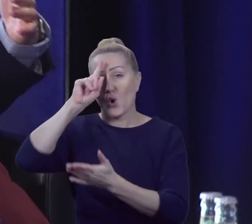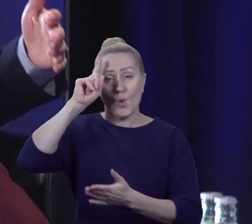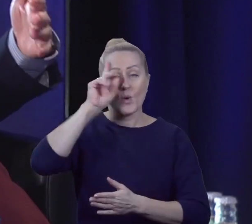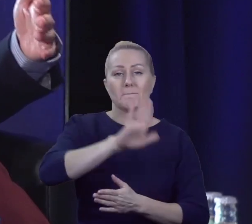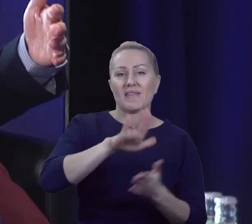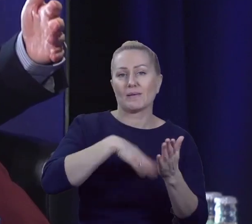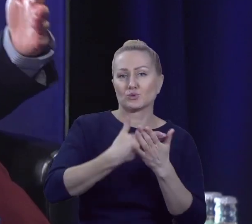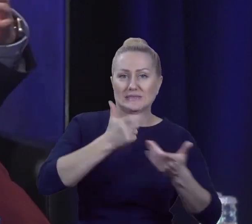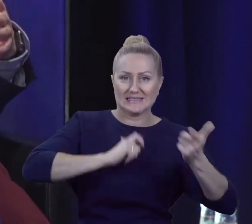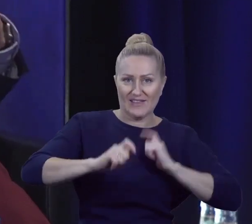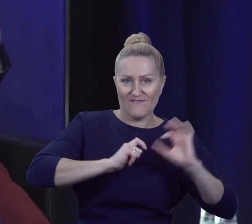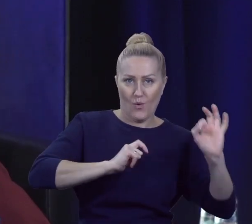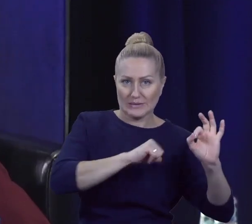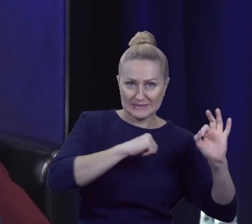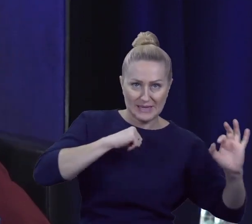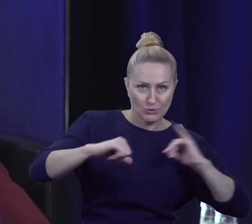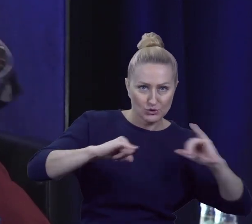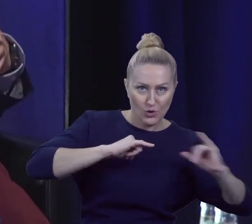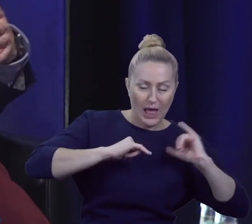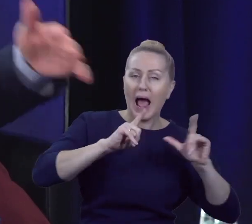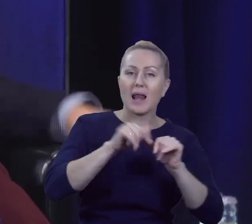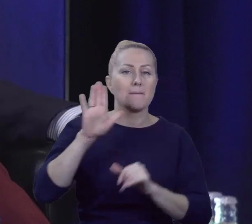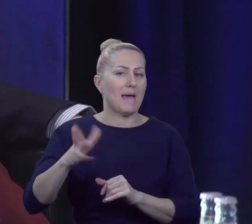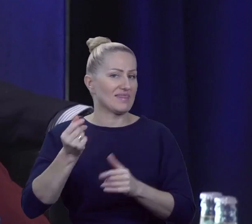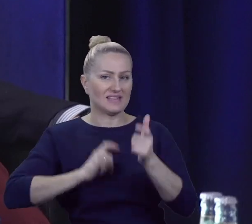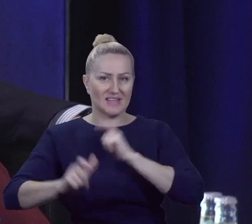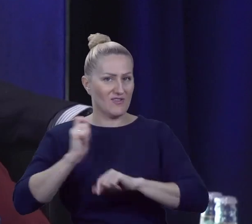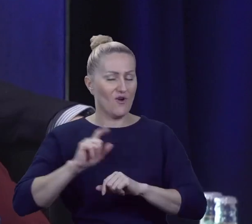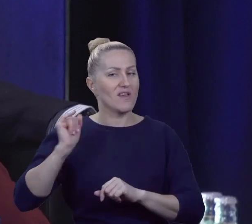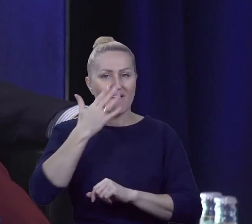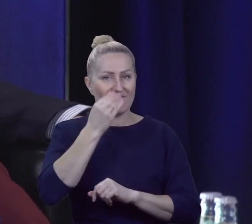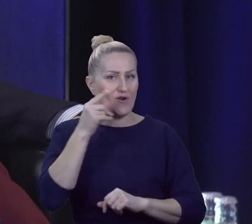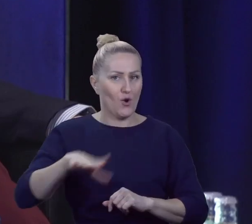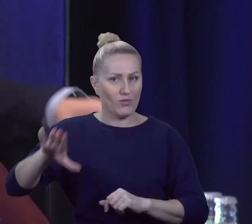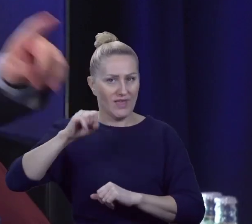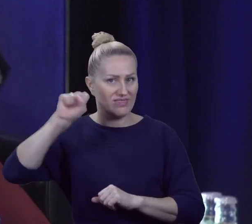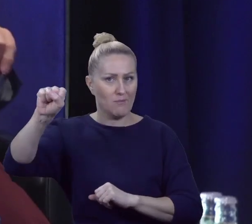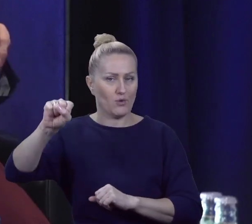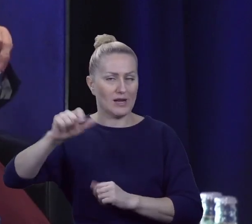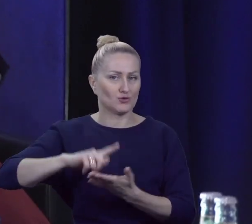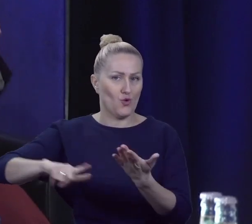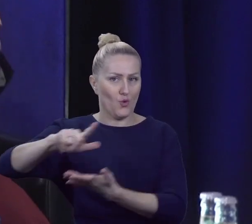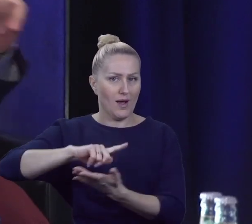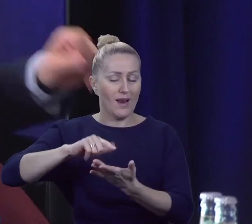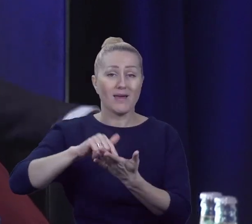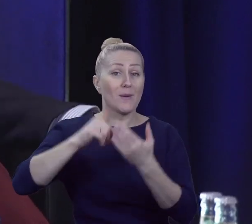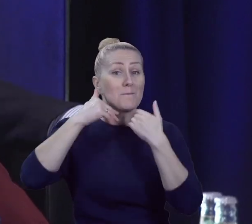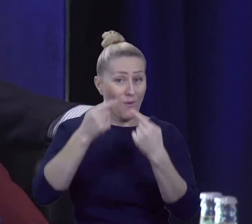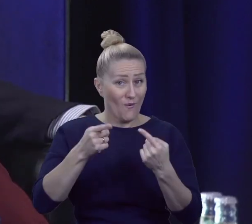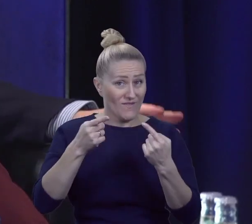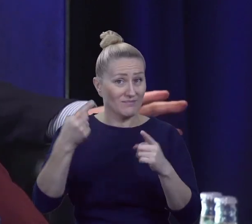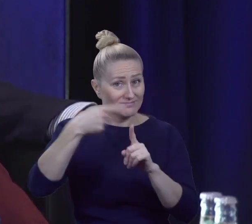jak działa samorząd, a jednocześnie być niezadowolony z tego, jak funkcjonuje demokracja na poziomie lokalnym. Dodam tylko, że zgodnie z tymi